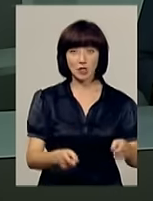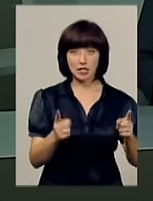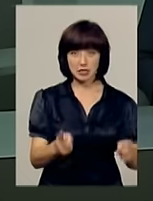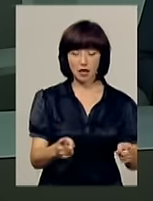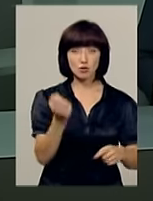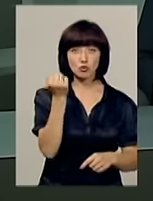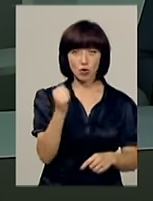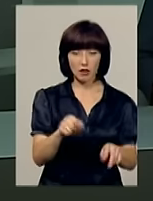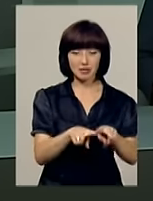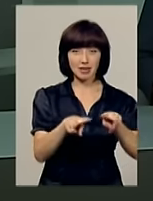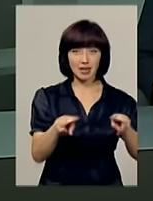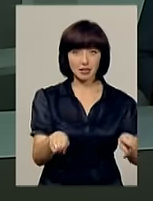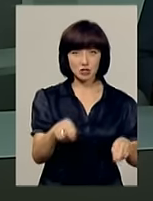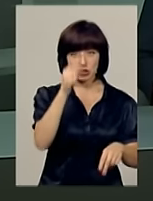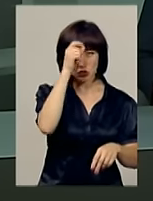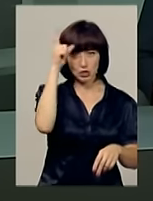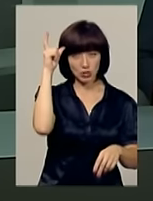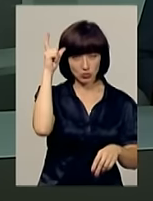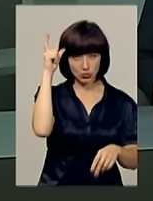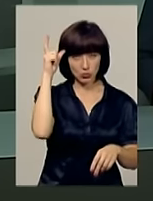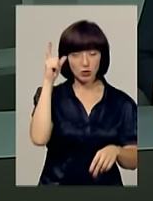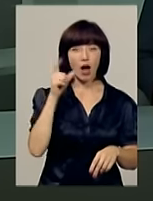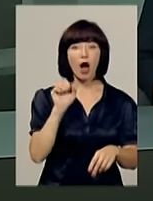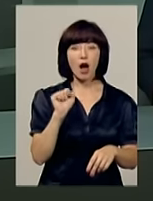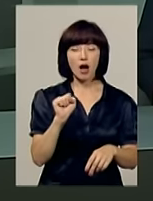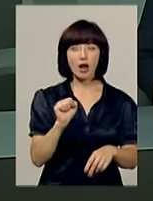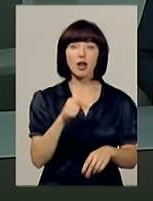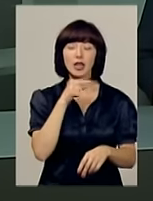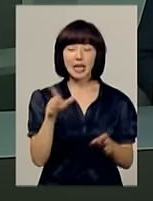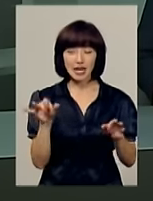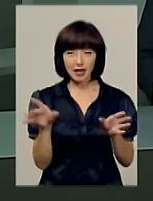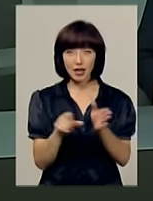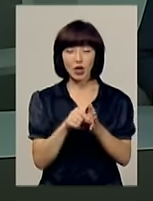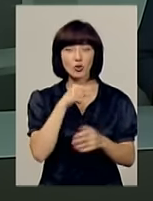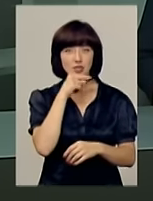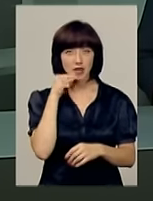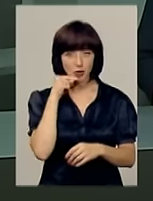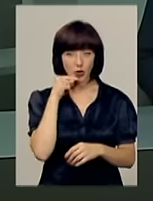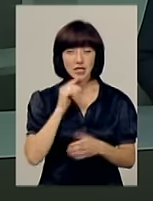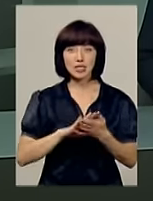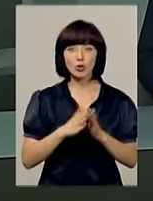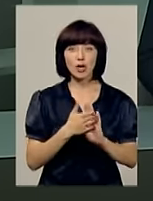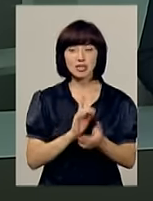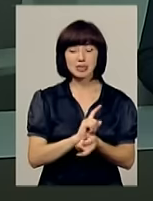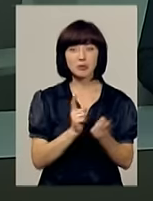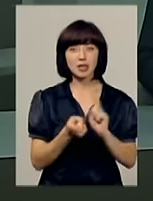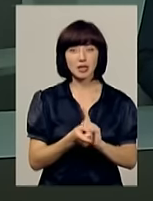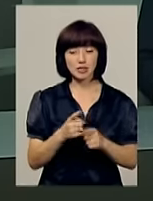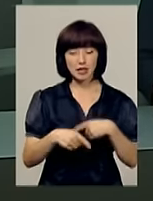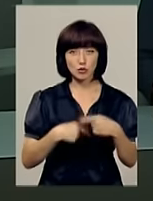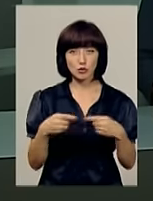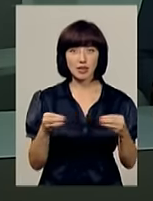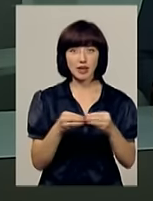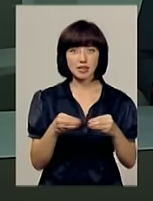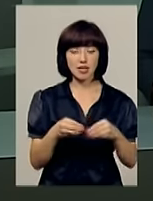атлетка здолала на рівних з чешкою, анешкою, драхотовою та росіянкою Марією Пономарьовою. Ситуація змінилася на наступних